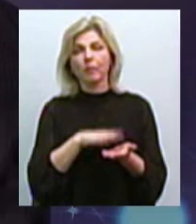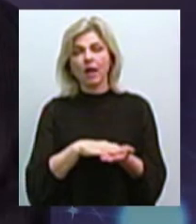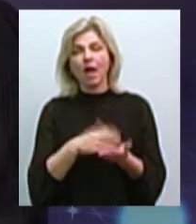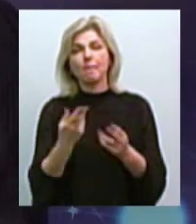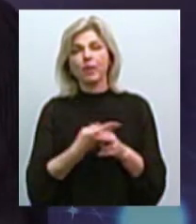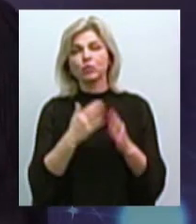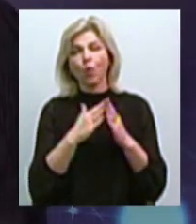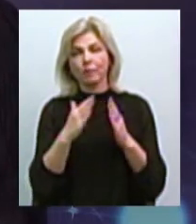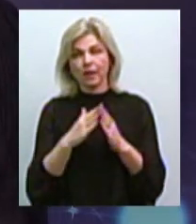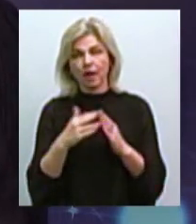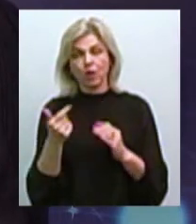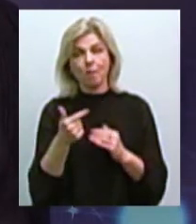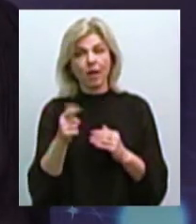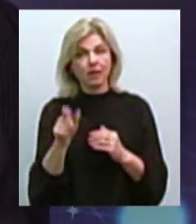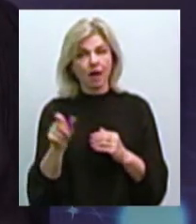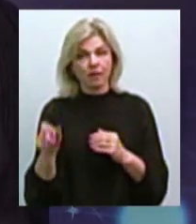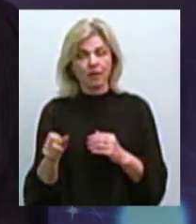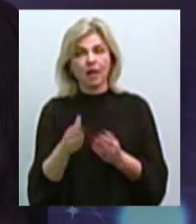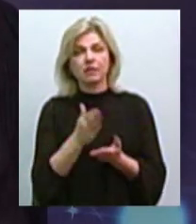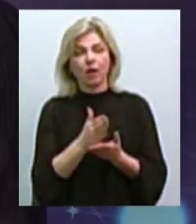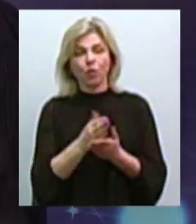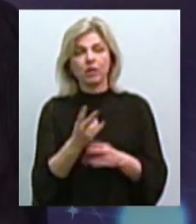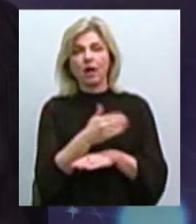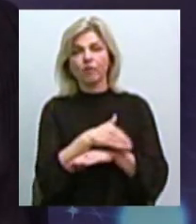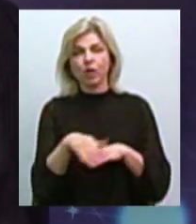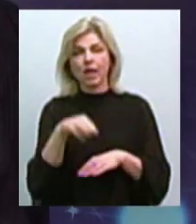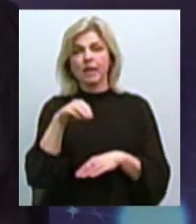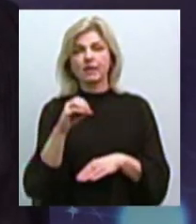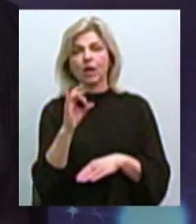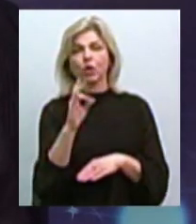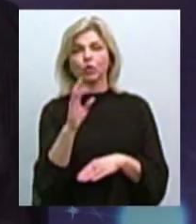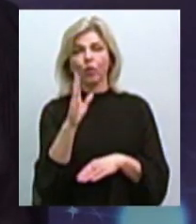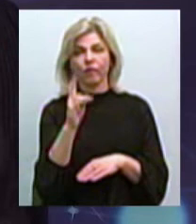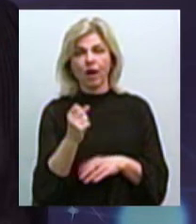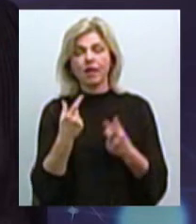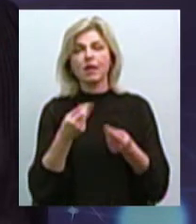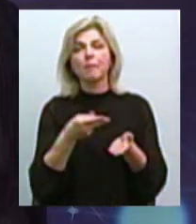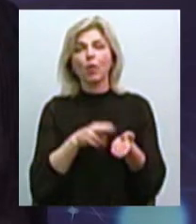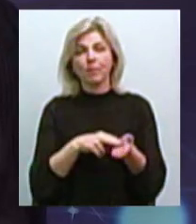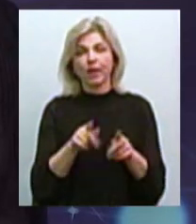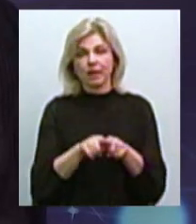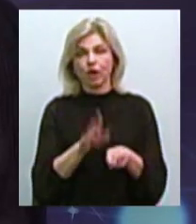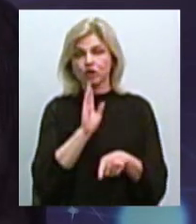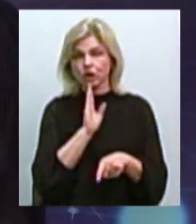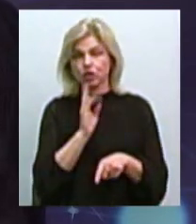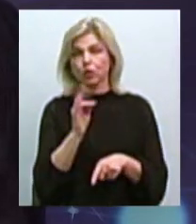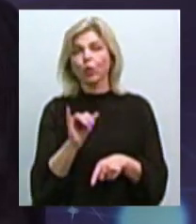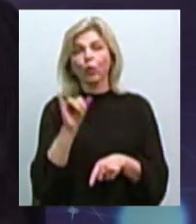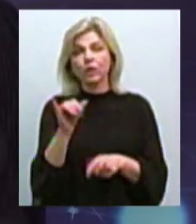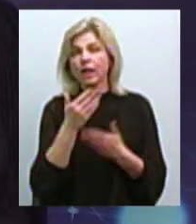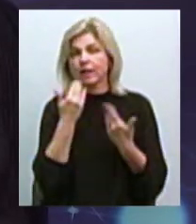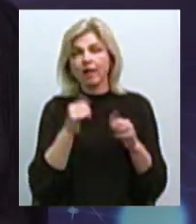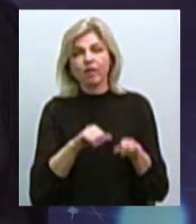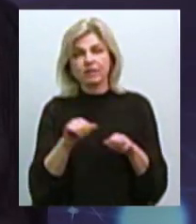громадян», який знаходиться у нас в мікроріюні Терновка, де регистрирують цих жінок, але у них нет можливості теж проживати там.